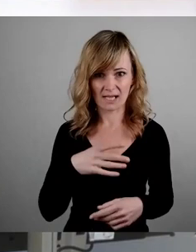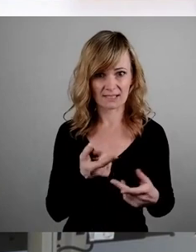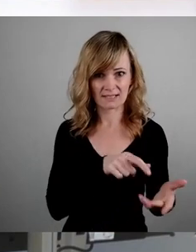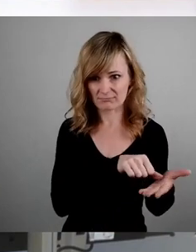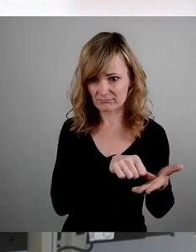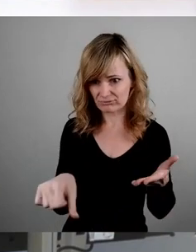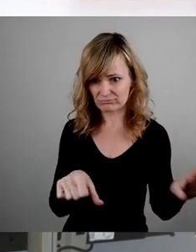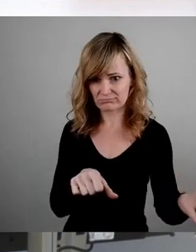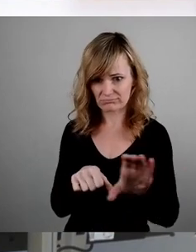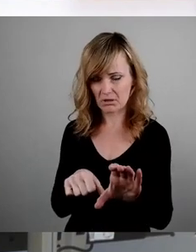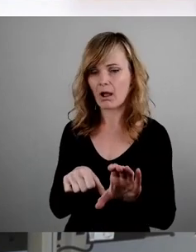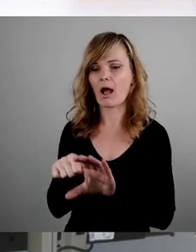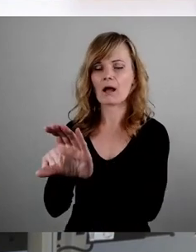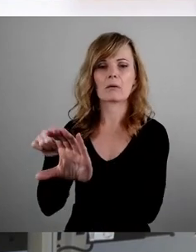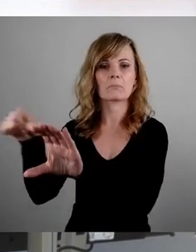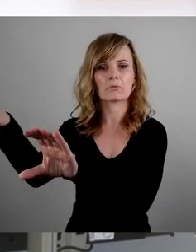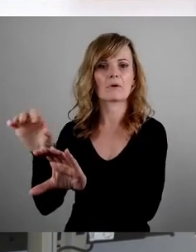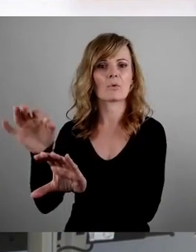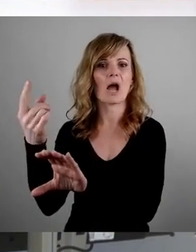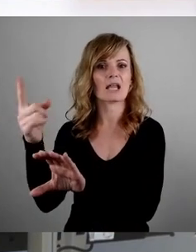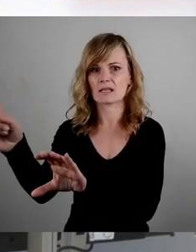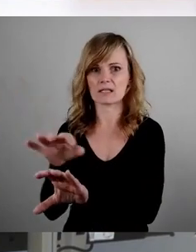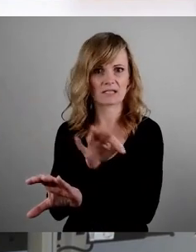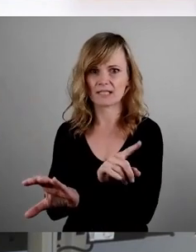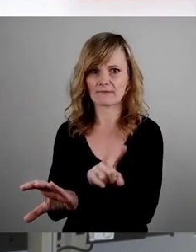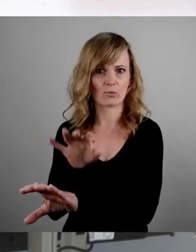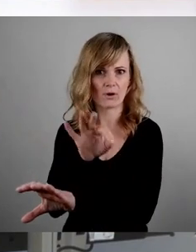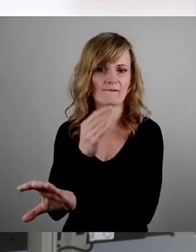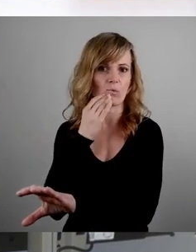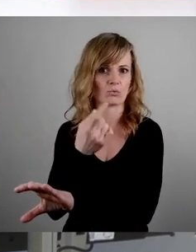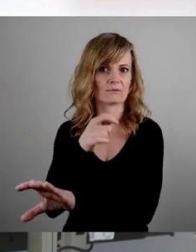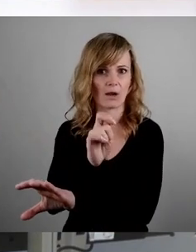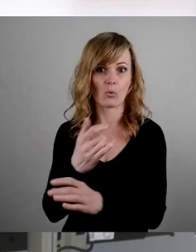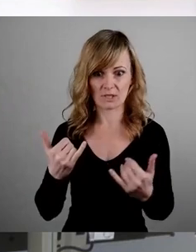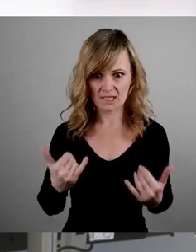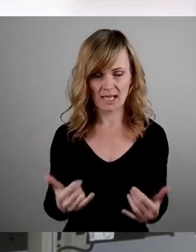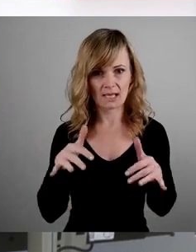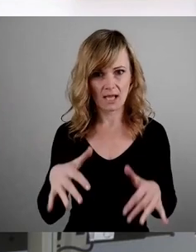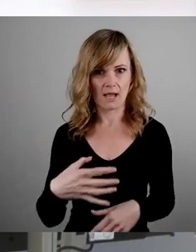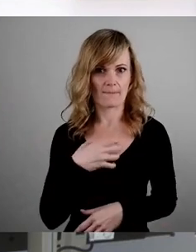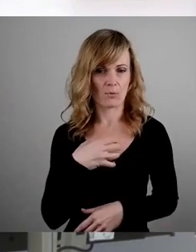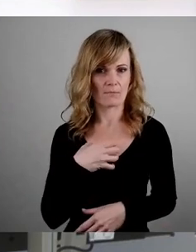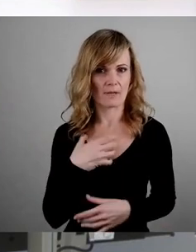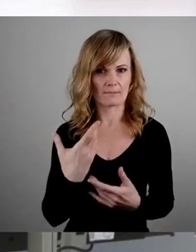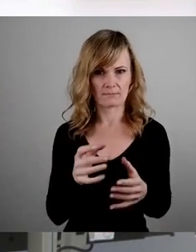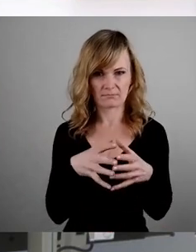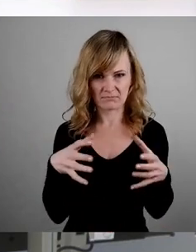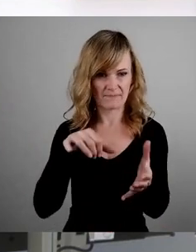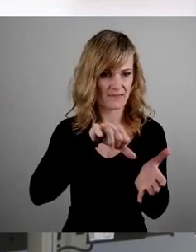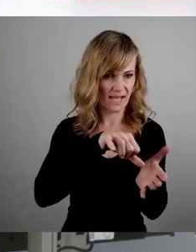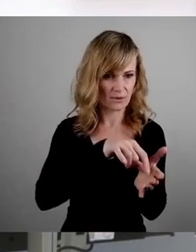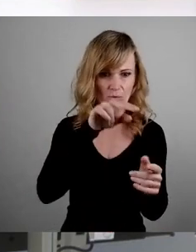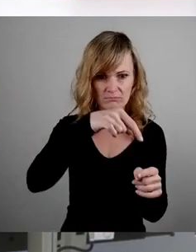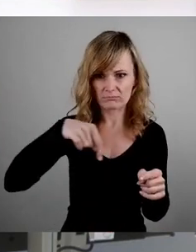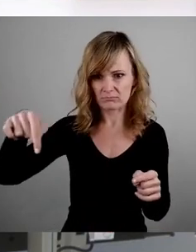nicht für den Wohnungsbau ausgegeben. Heute haben wir das Problem in den Ballungsgebieten in Dresden genauso wie in Leipzig.